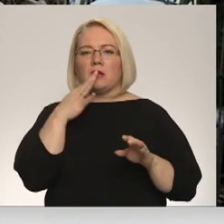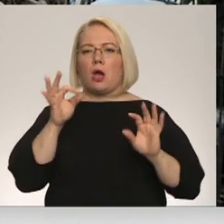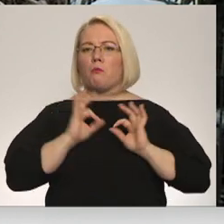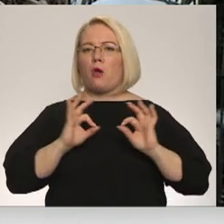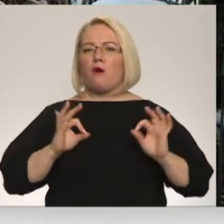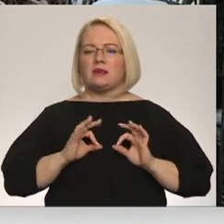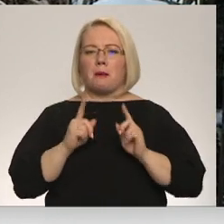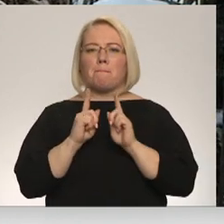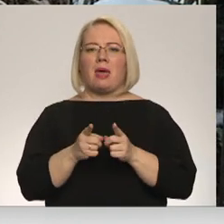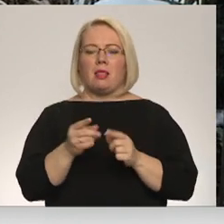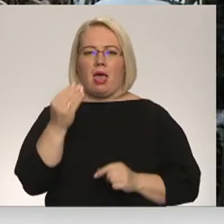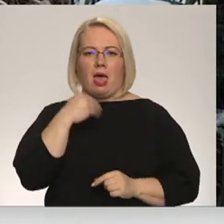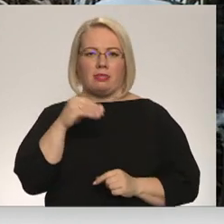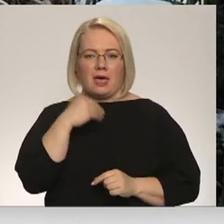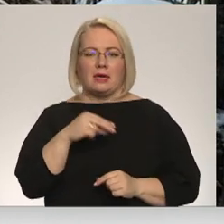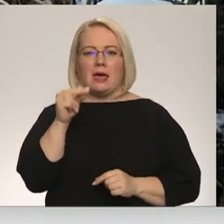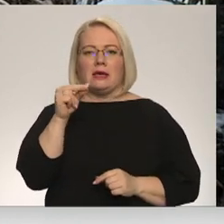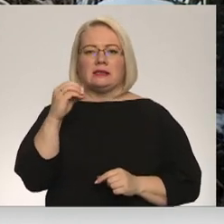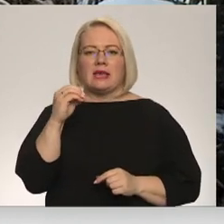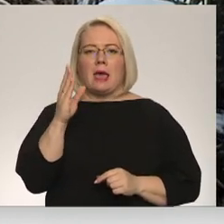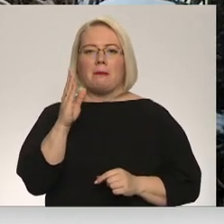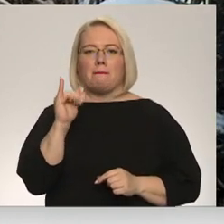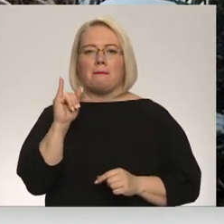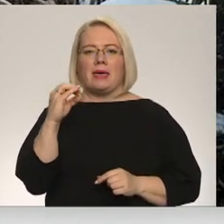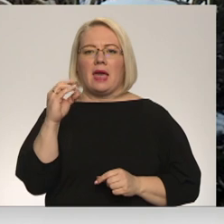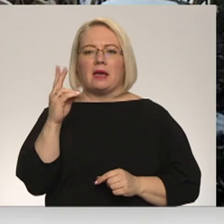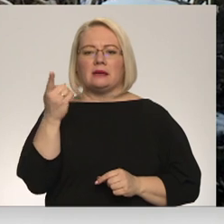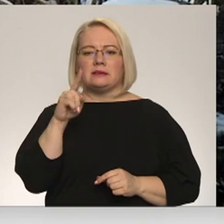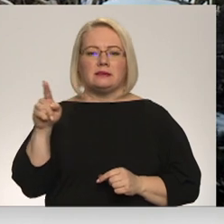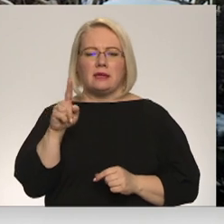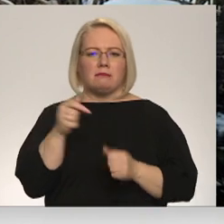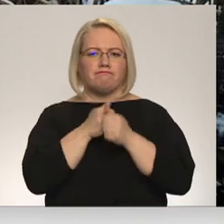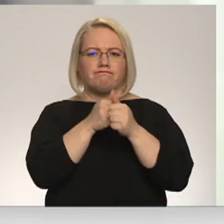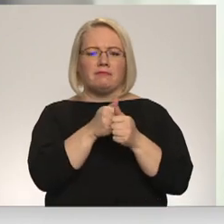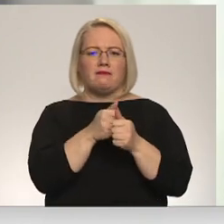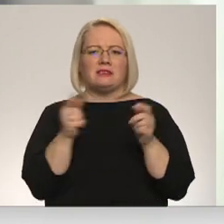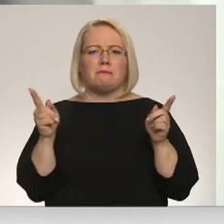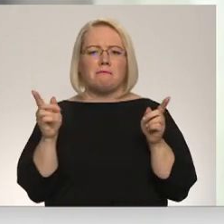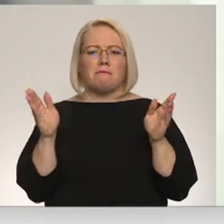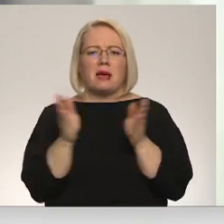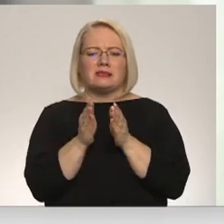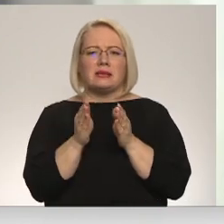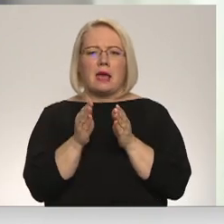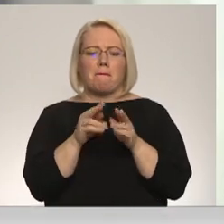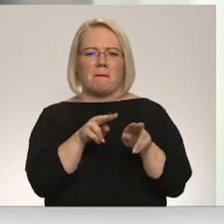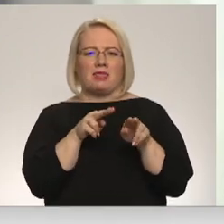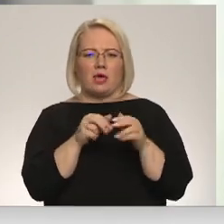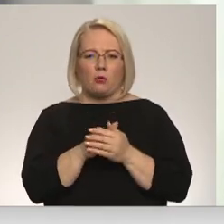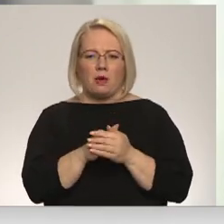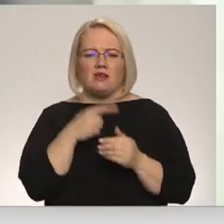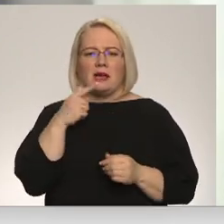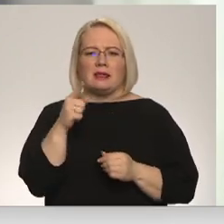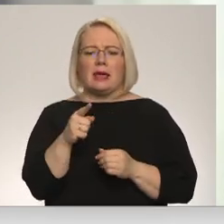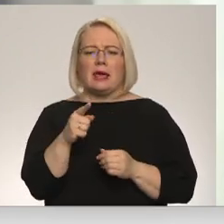peļēdāju. Zebiekstas mazais augums palīdz dzīties pakaļ vismazākajiem medijumiem. Ja tik maza un tieva, ka var